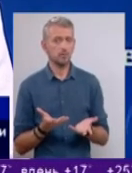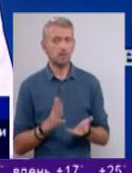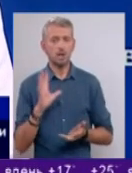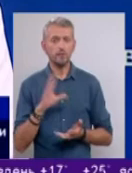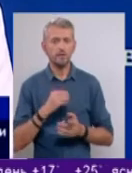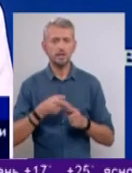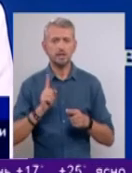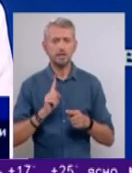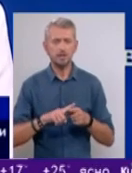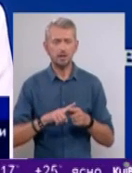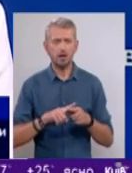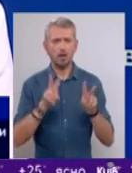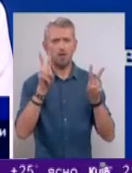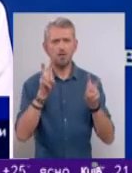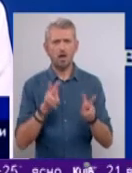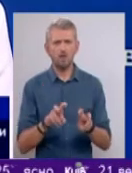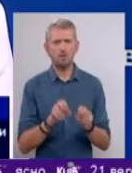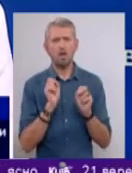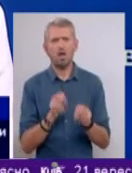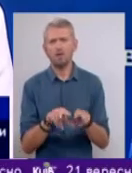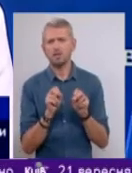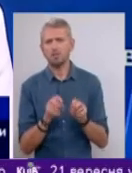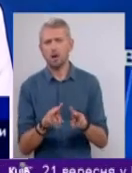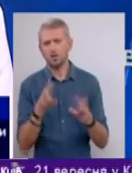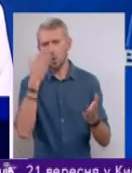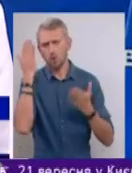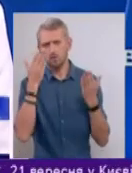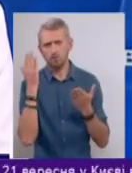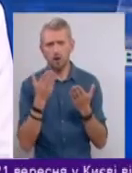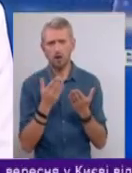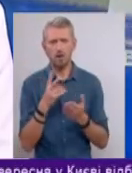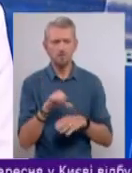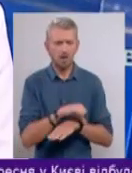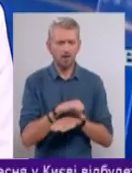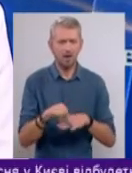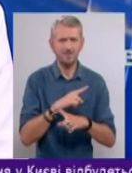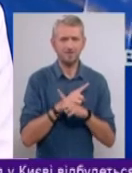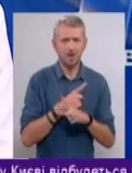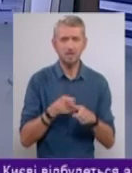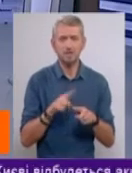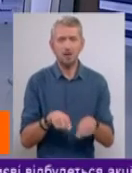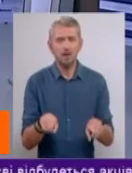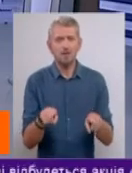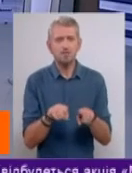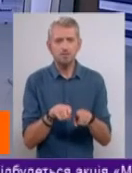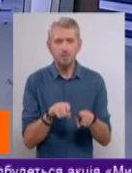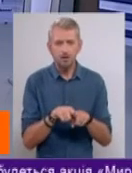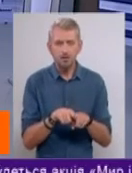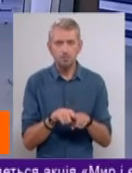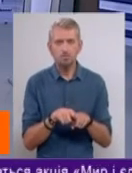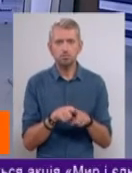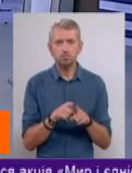всі ці назви, екстремальні розваги, награні смерті, це якраз такі штампи, які